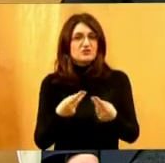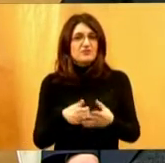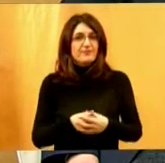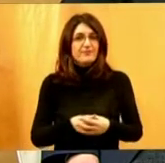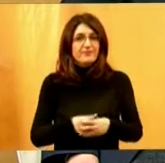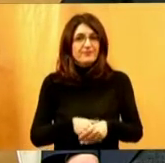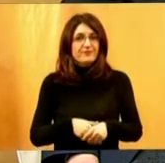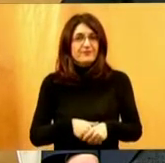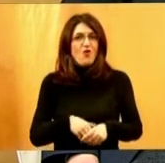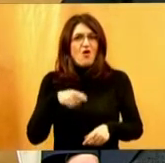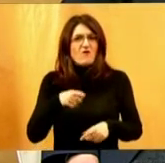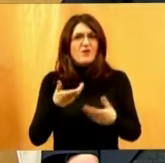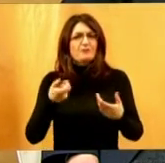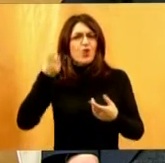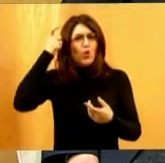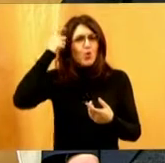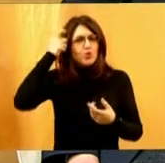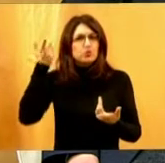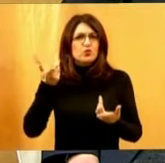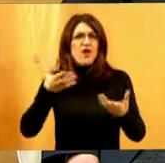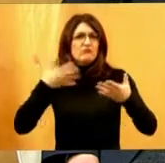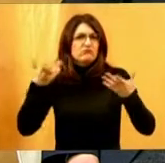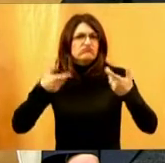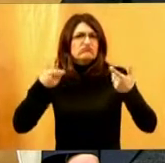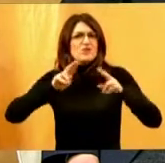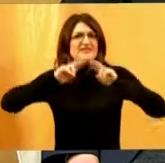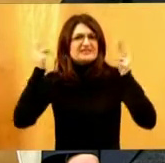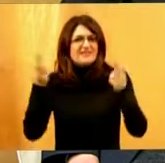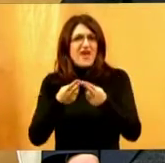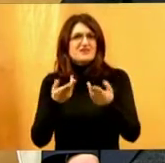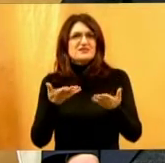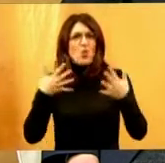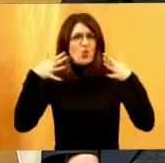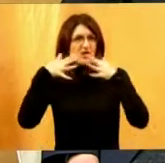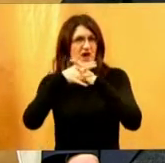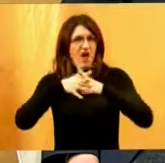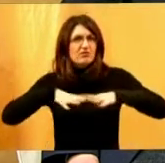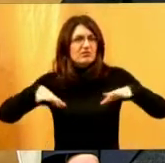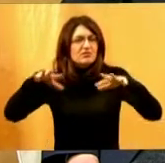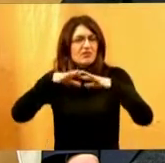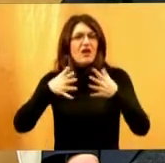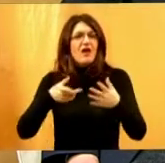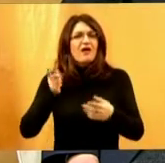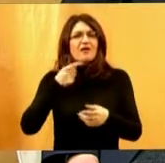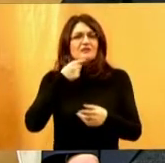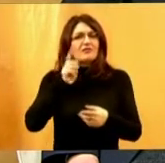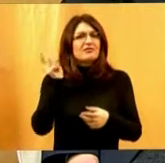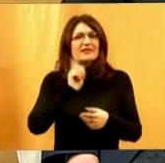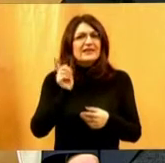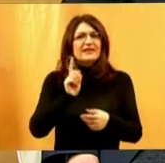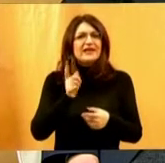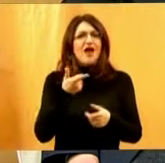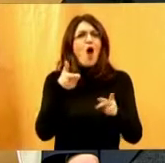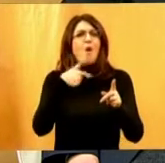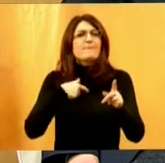tu urbanu kulturu, tu svijest ljudi da nikoga ne